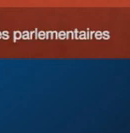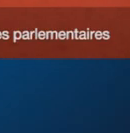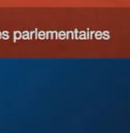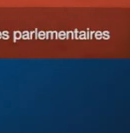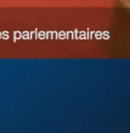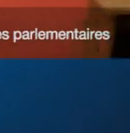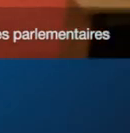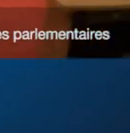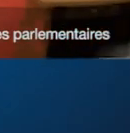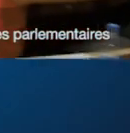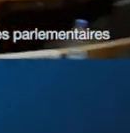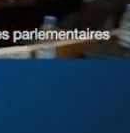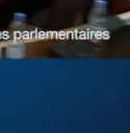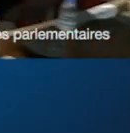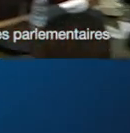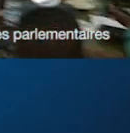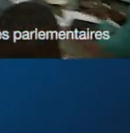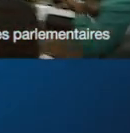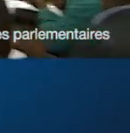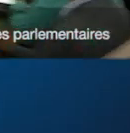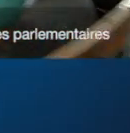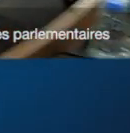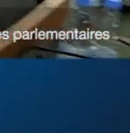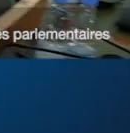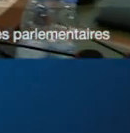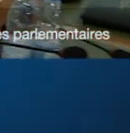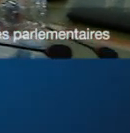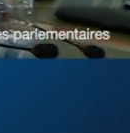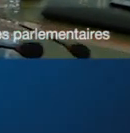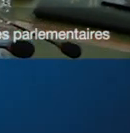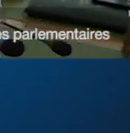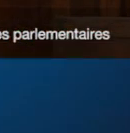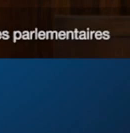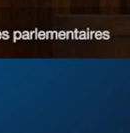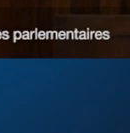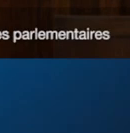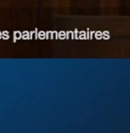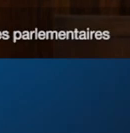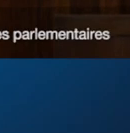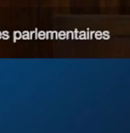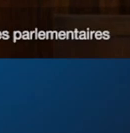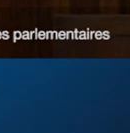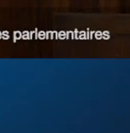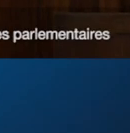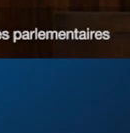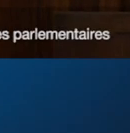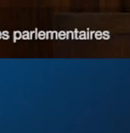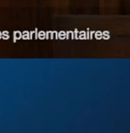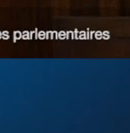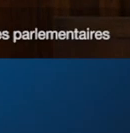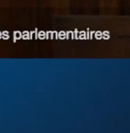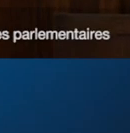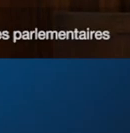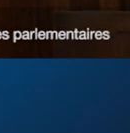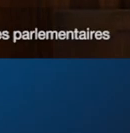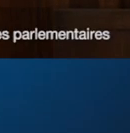Au bête lundi, la deuxième assemblée générale du Forum des parlementaires africains sur la population et le développement à cause ses travaux. Hier mercredi, 14